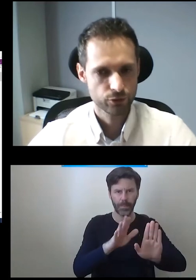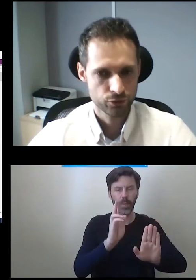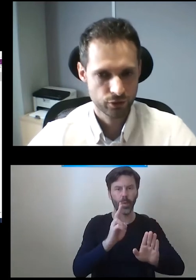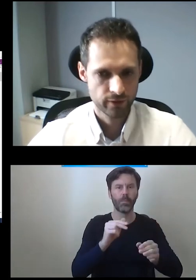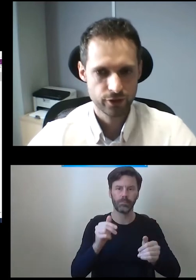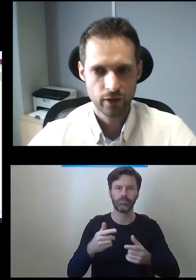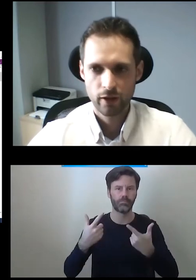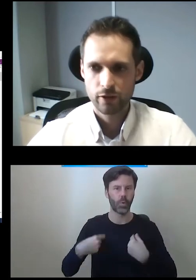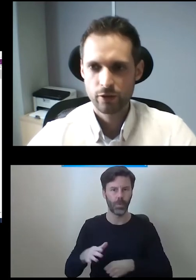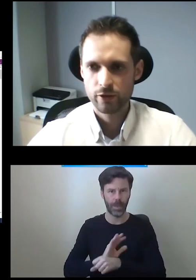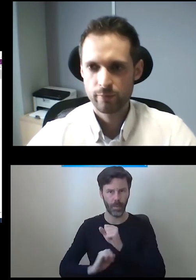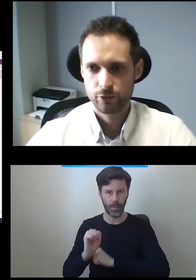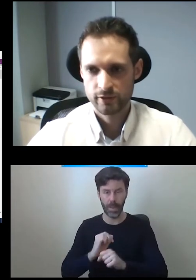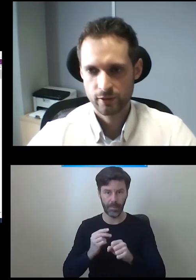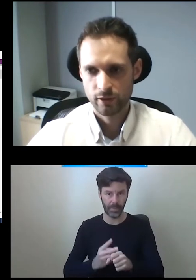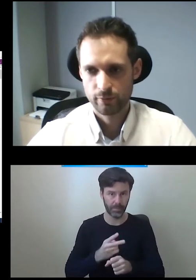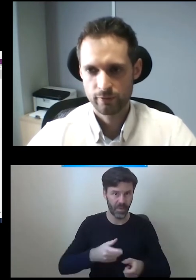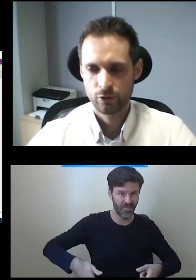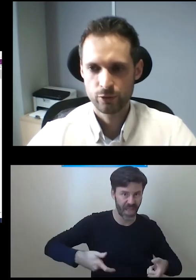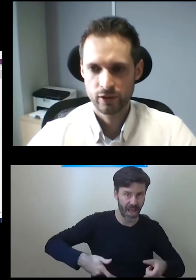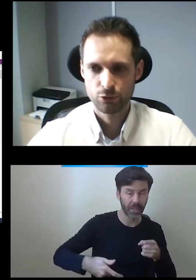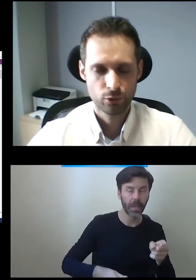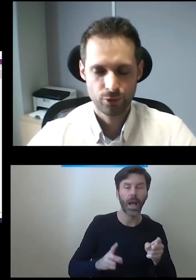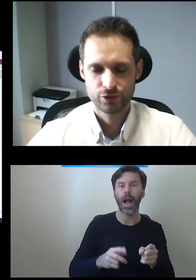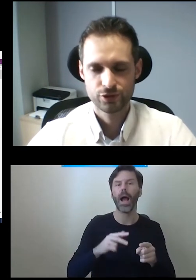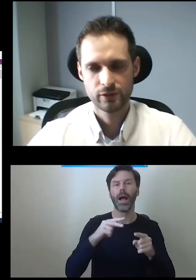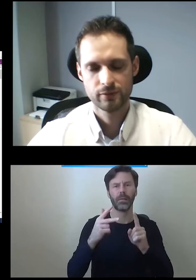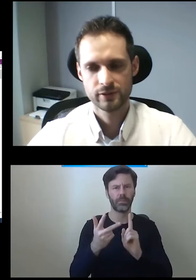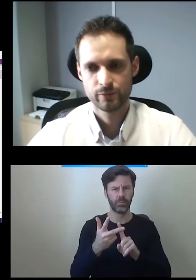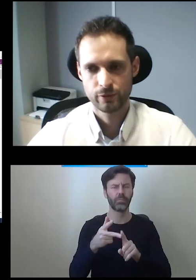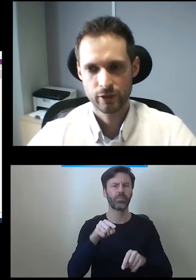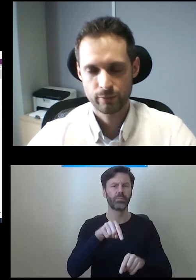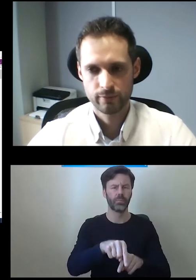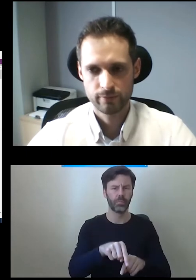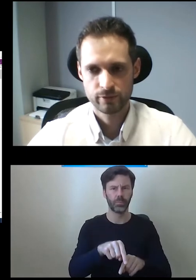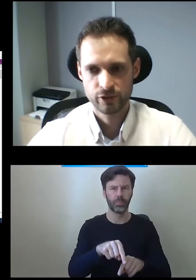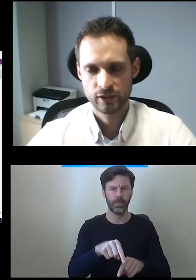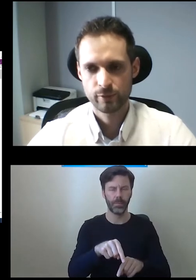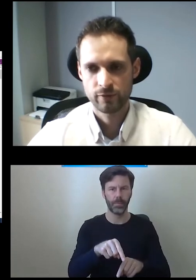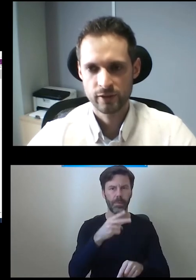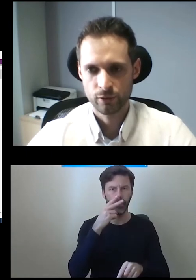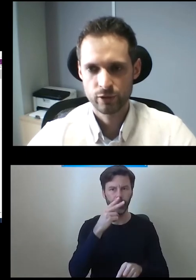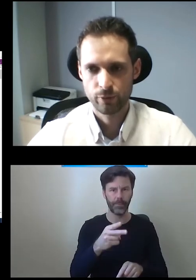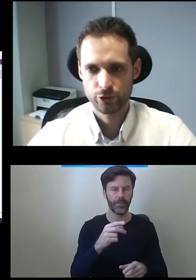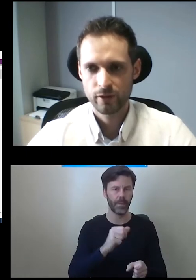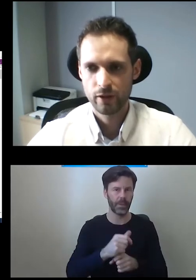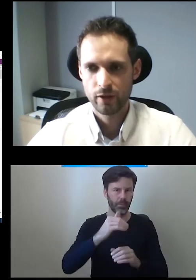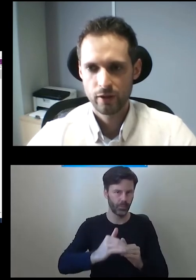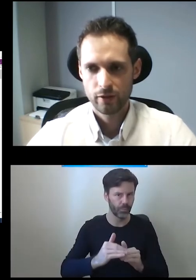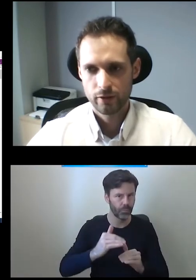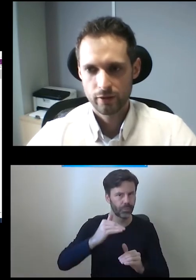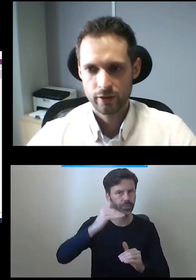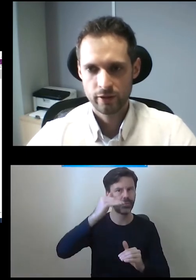wjechać, użytkować, no i pozycja, która wykonuje ten ruch roboczy, czyli jesteśmy jakby przetransportowanie na górny poziom